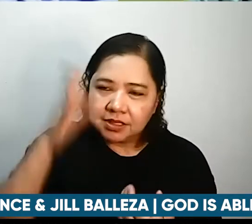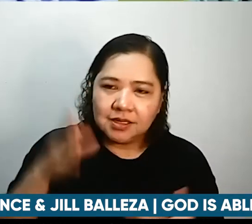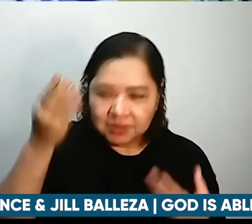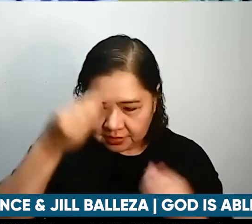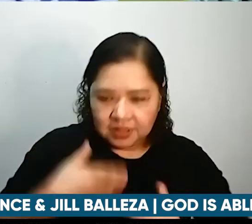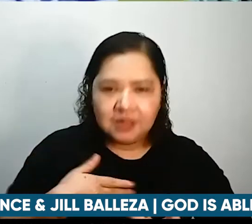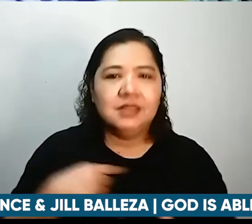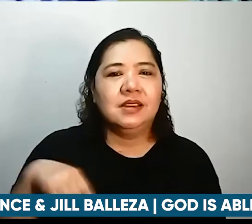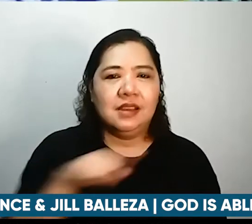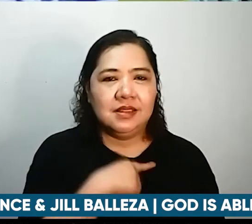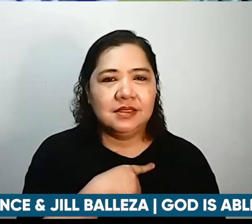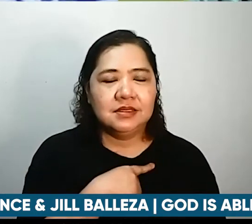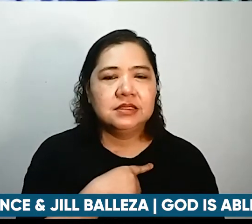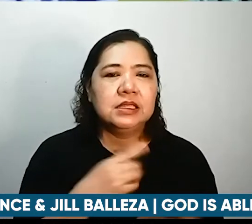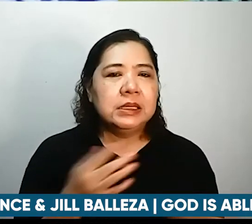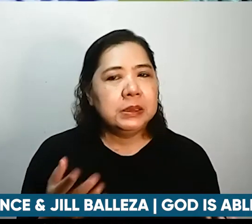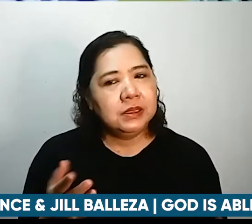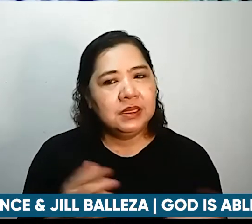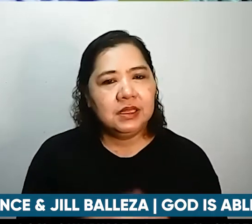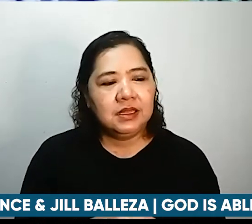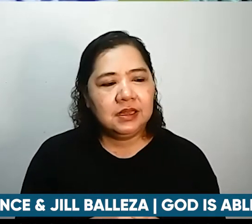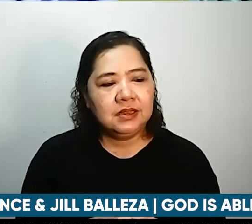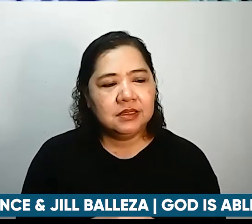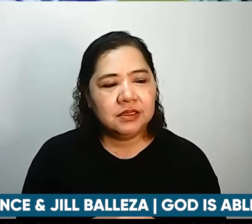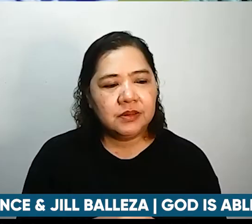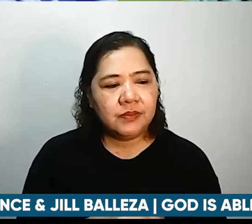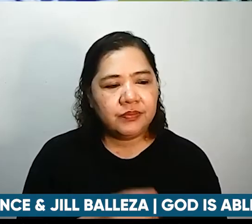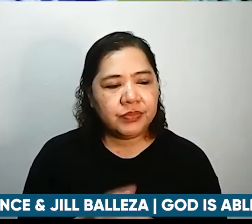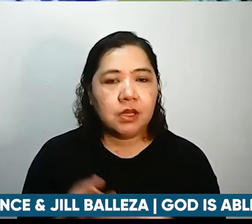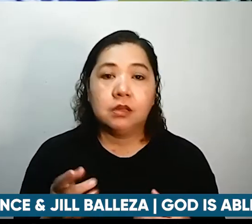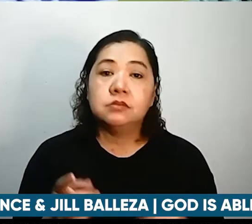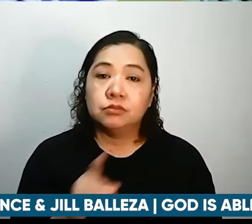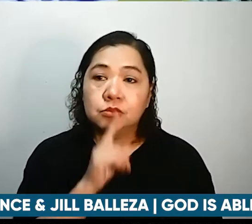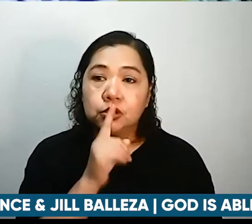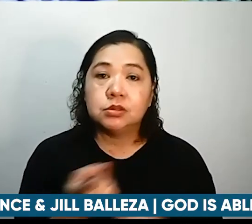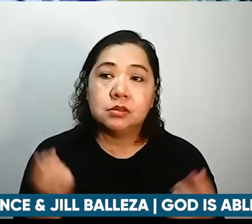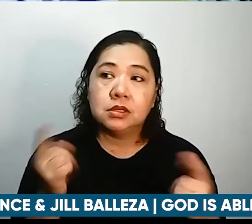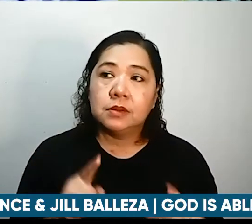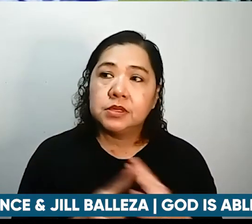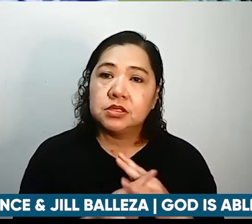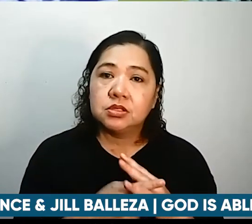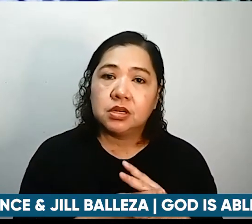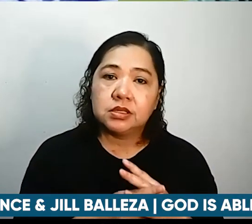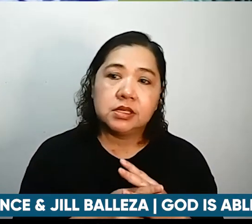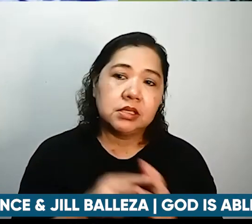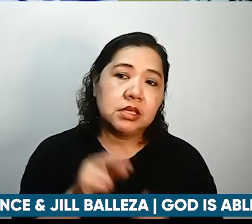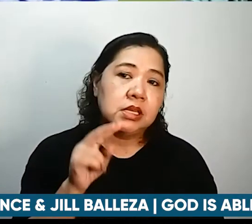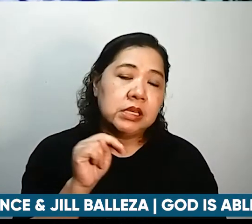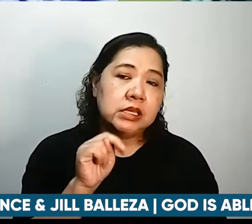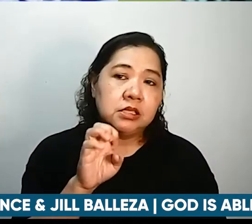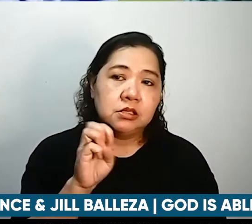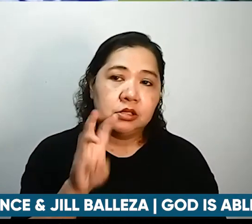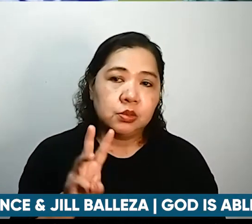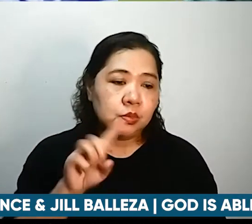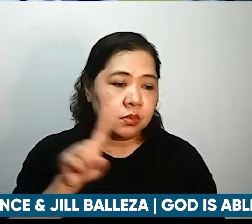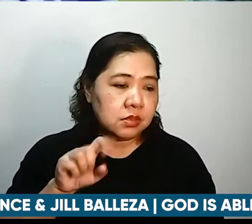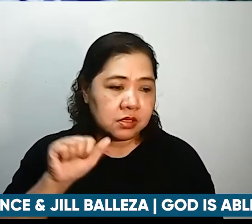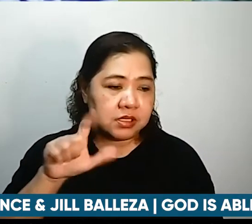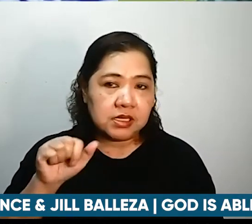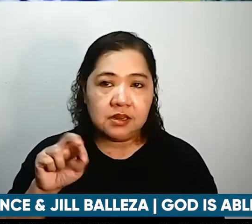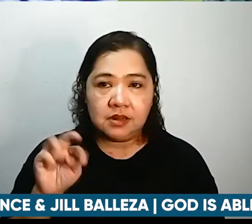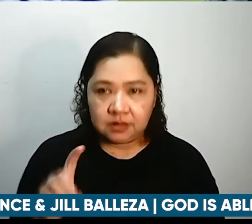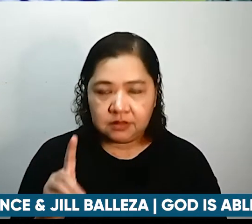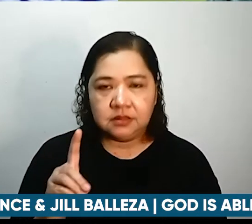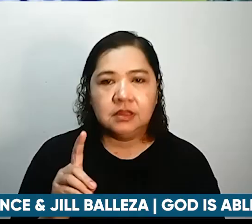na it started from New Zealand nung nandun kami and then we carried it here na sinishare